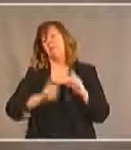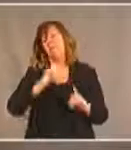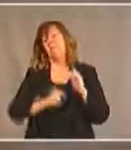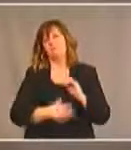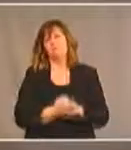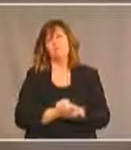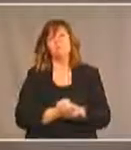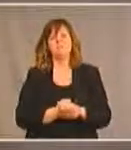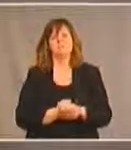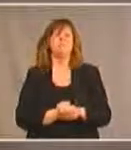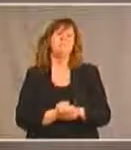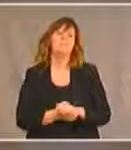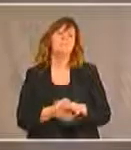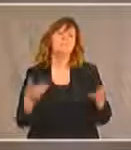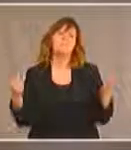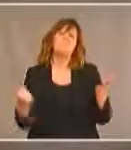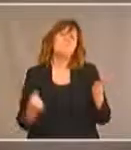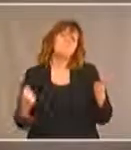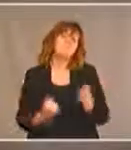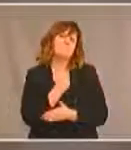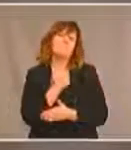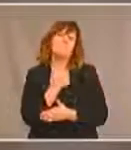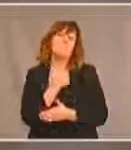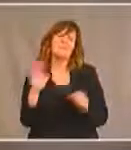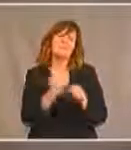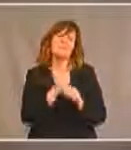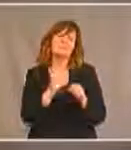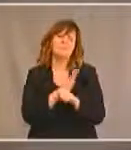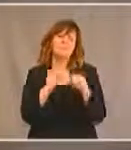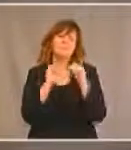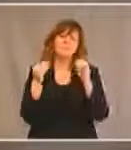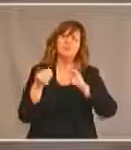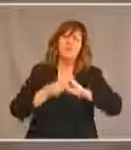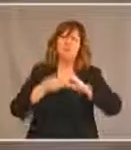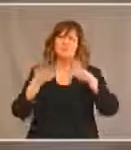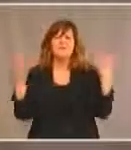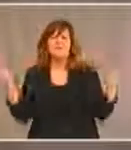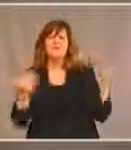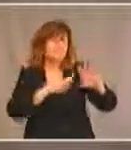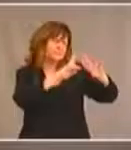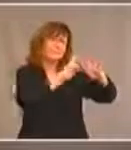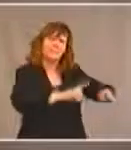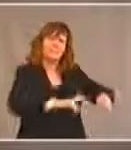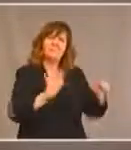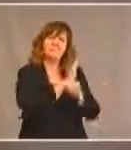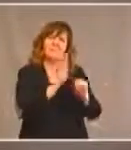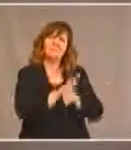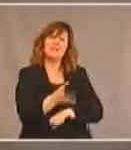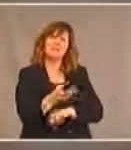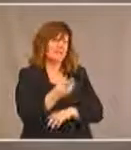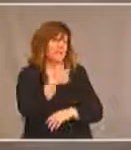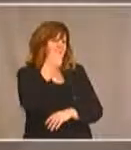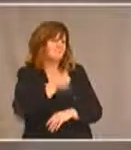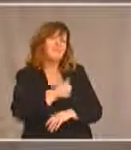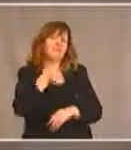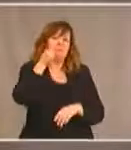Il est malheureux que nous n'ayons pas suffisamment de données ou qu'on n'en sache pas assez sur la vie des femmes et des filles qui ont des